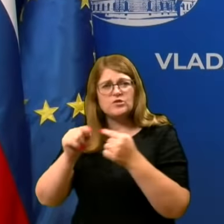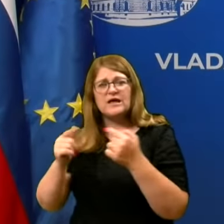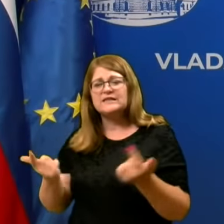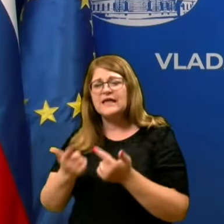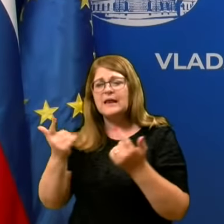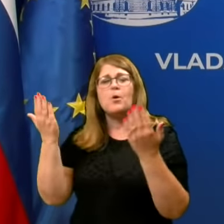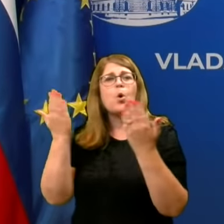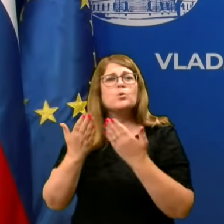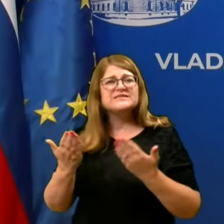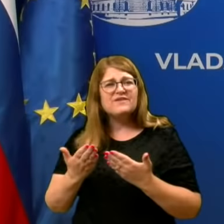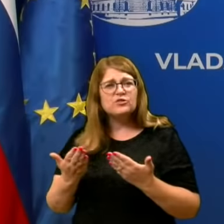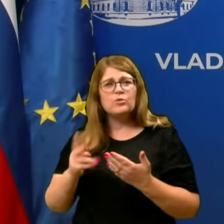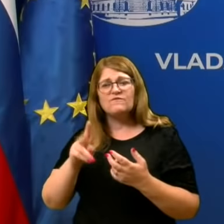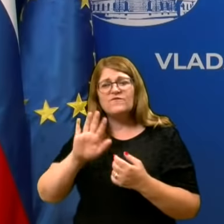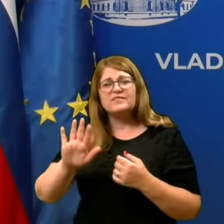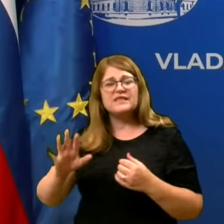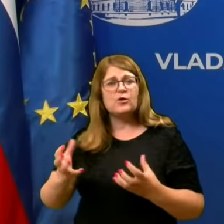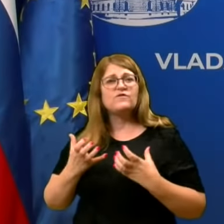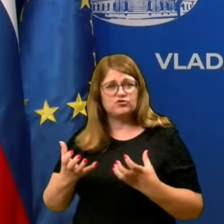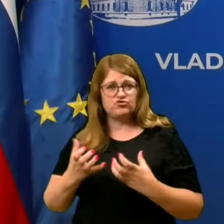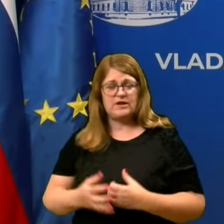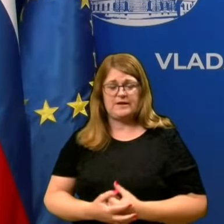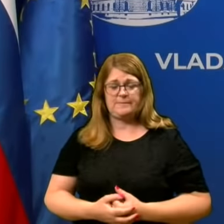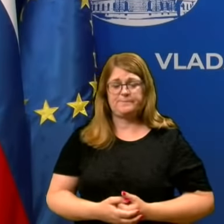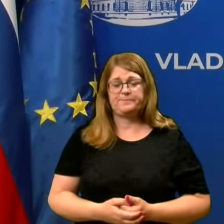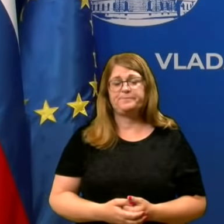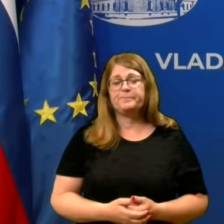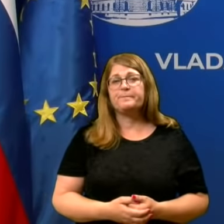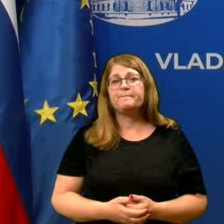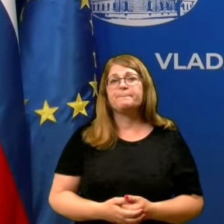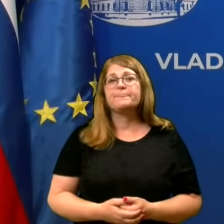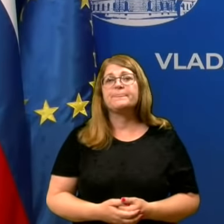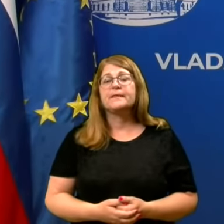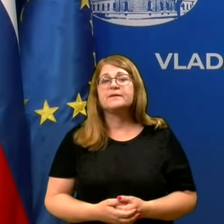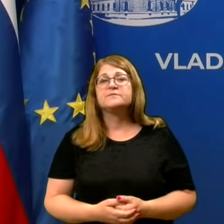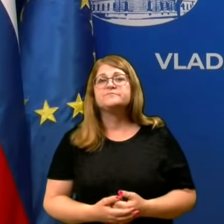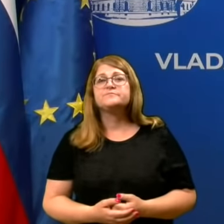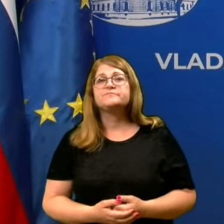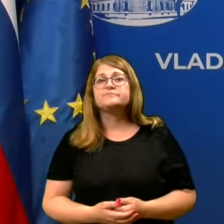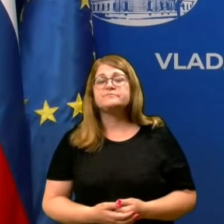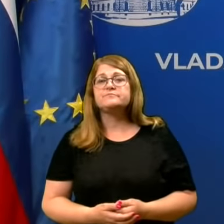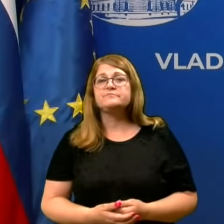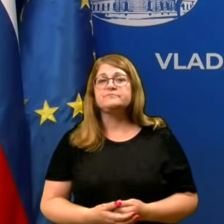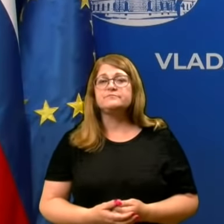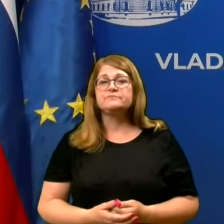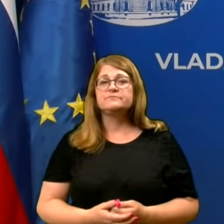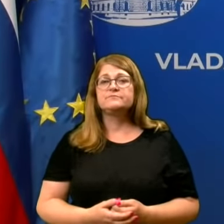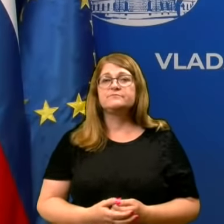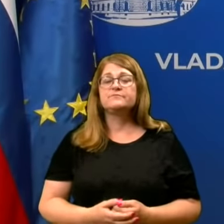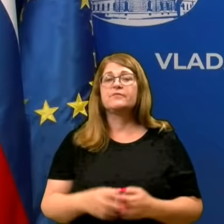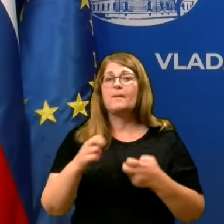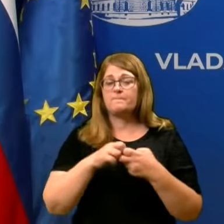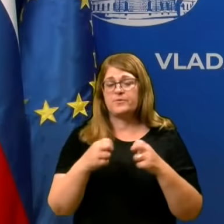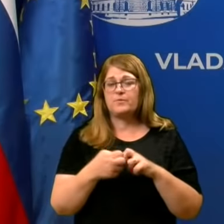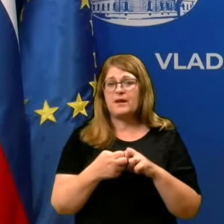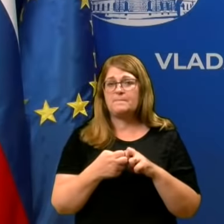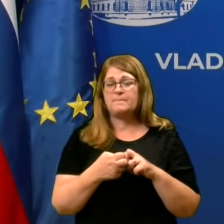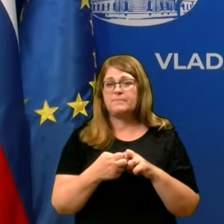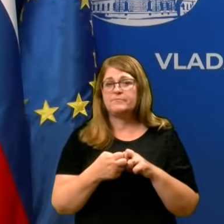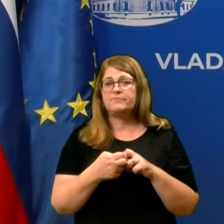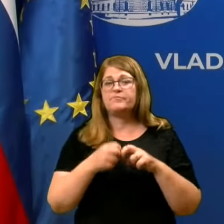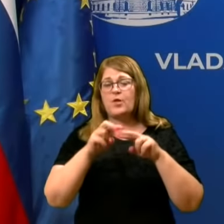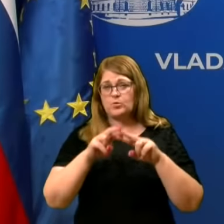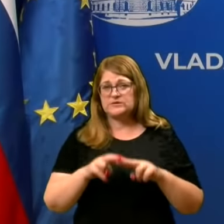jim lahko svetujemo v njihov interes, da zašitijo zdravje vseh. Tako da problem je in